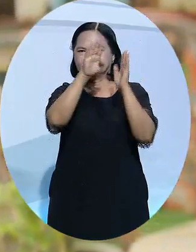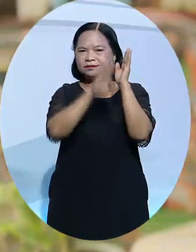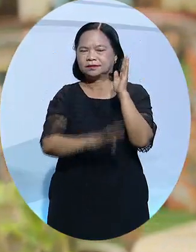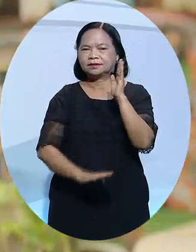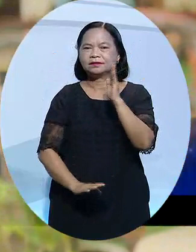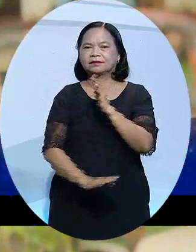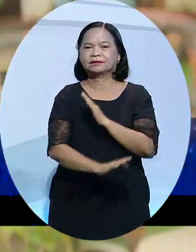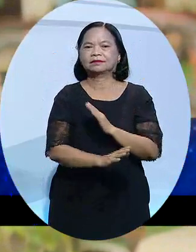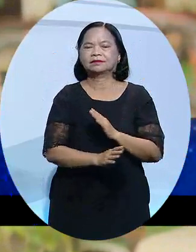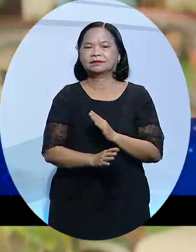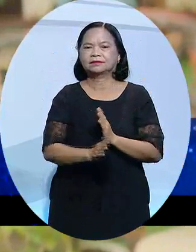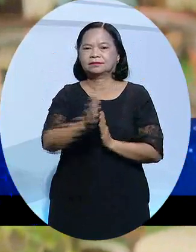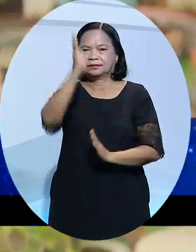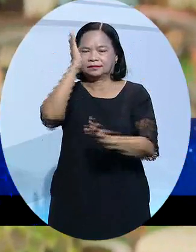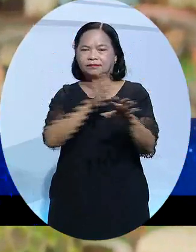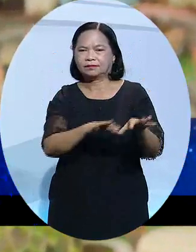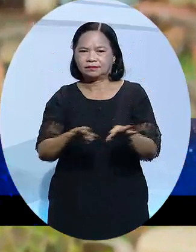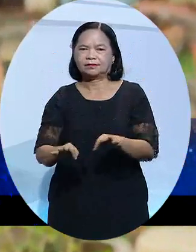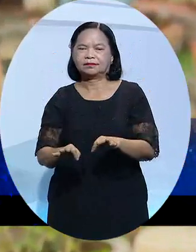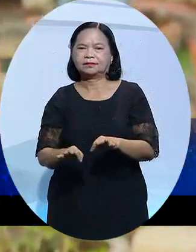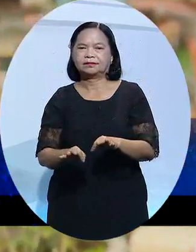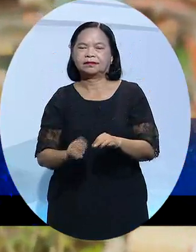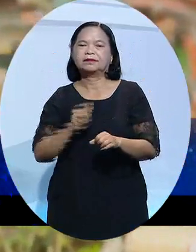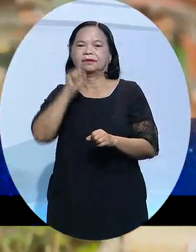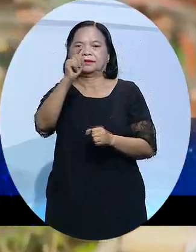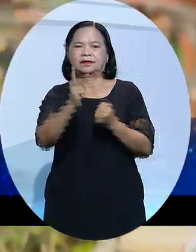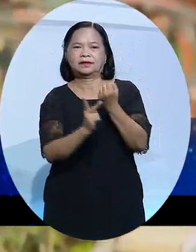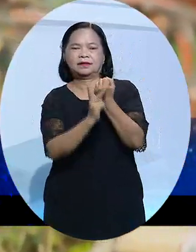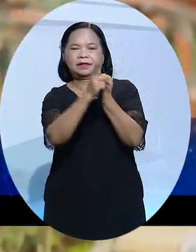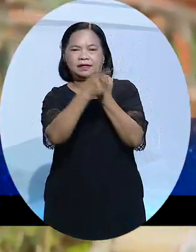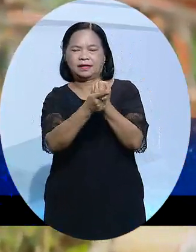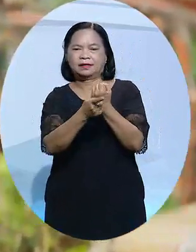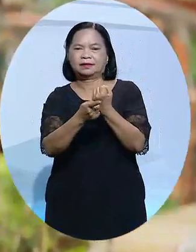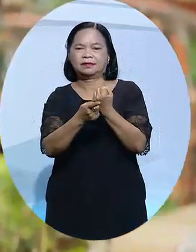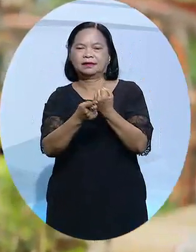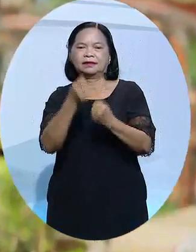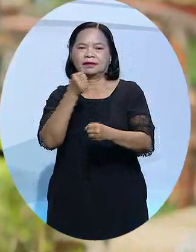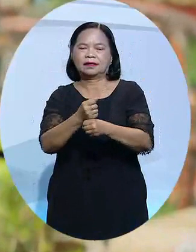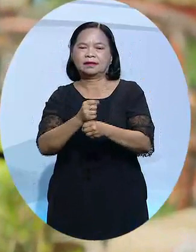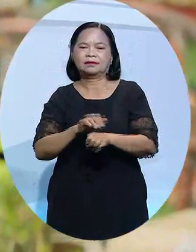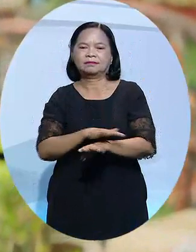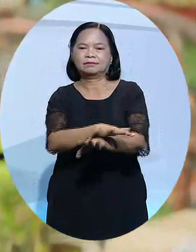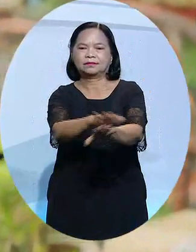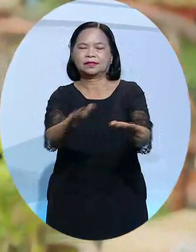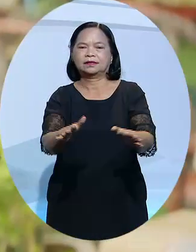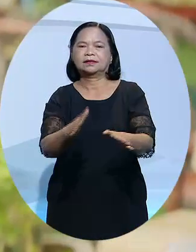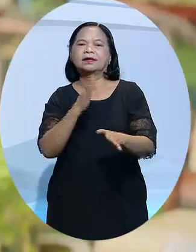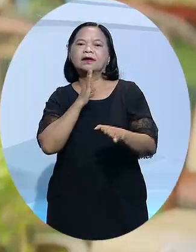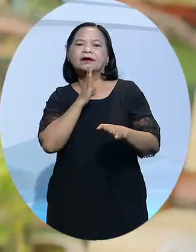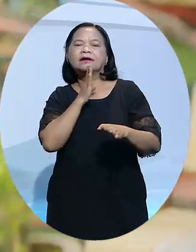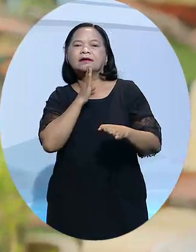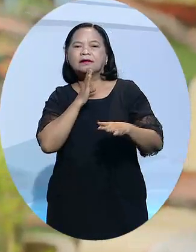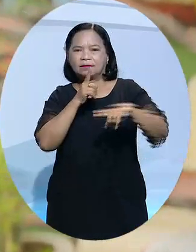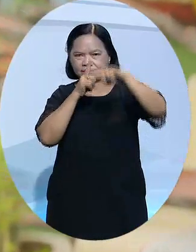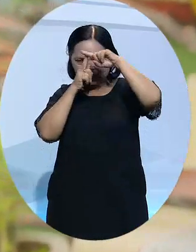.HCM và Hội Thầy Thuốc Trẻ TP.HCM muốn tạo một sân chơi cho các bạn y bác sĩ trẻ về nguồn và